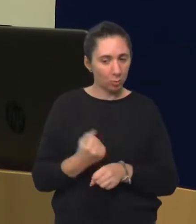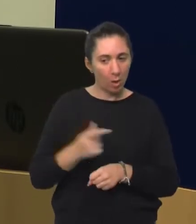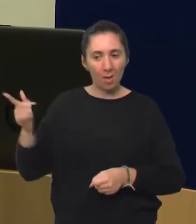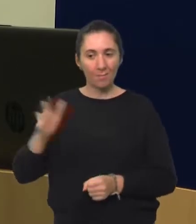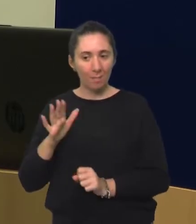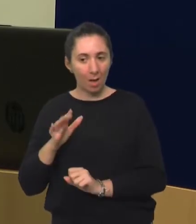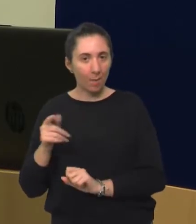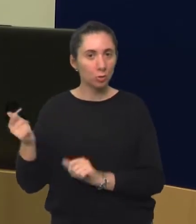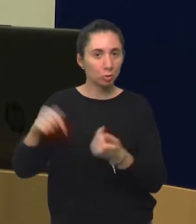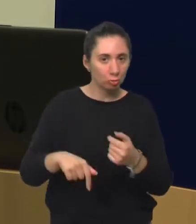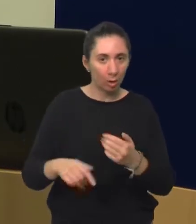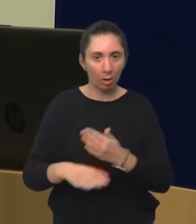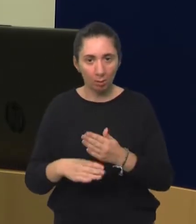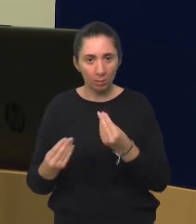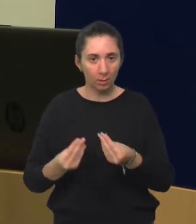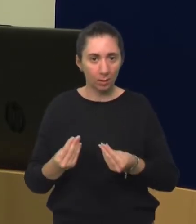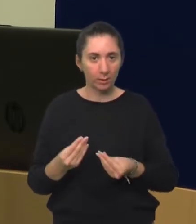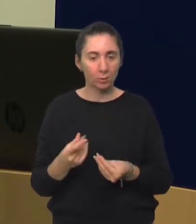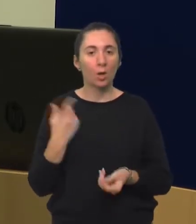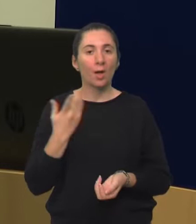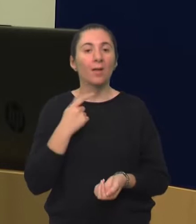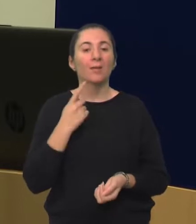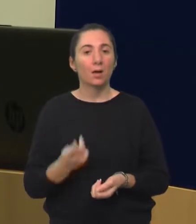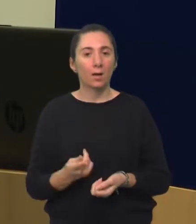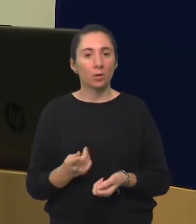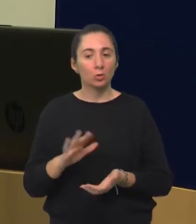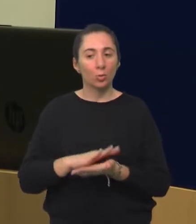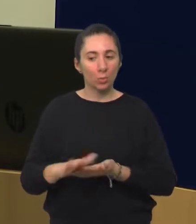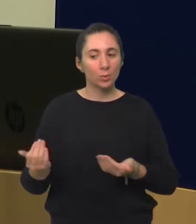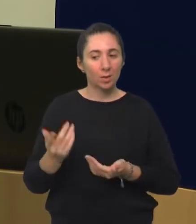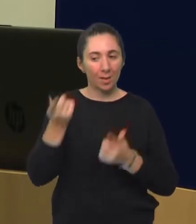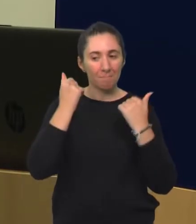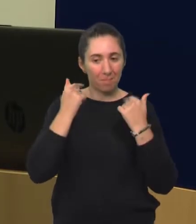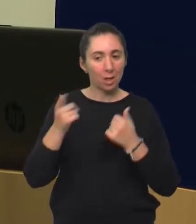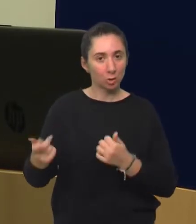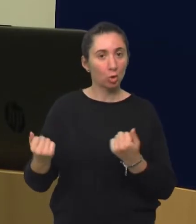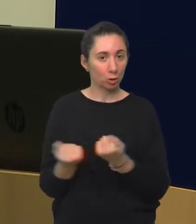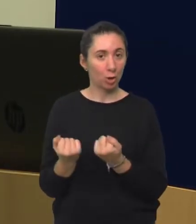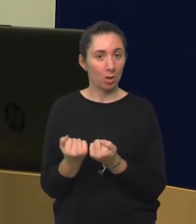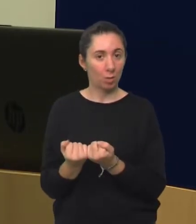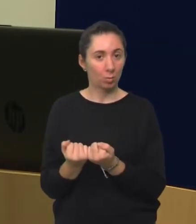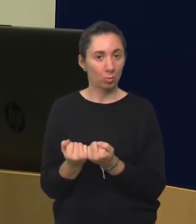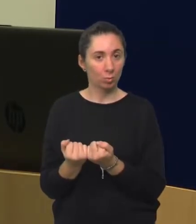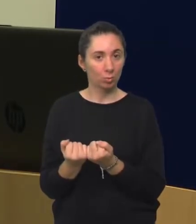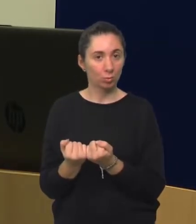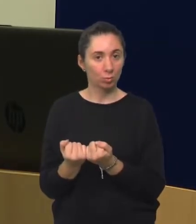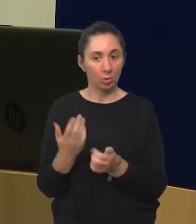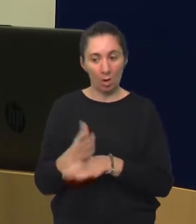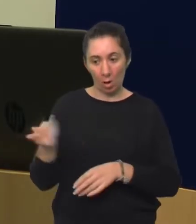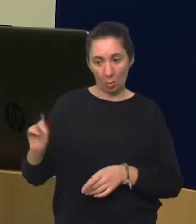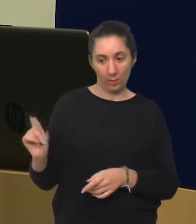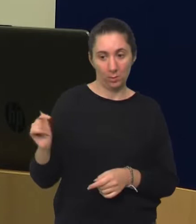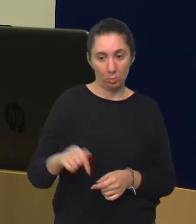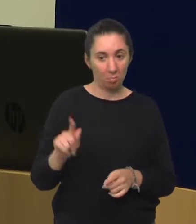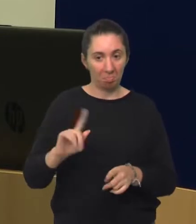će moja mama reagirati. Iako vam, tako da ona priča kada vam kažu pusti djete da plaće pa će on naučiti da, ako ti nisi